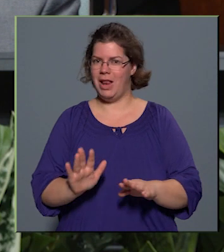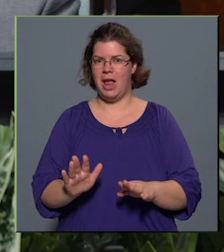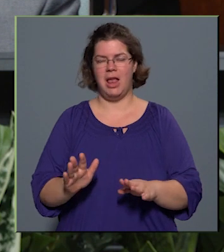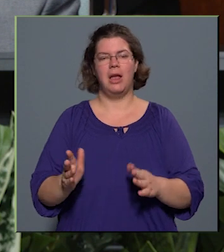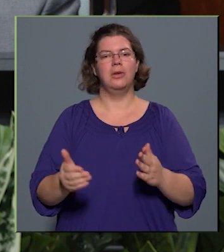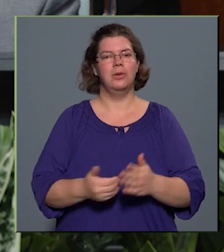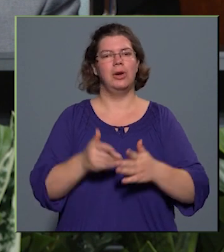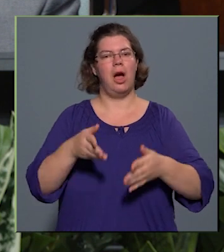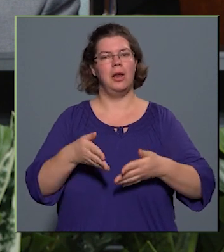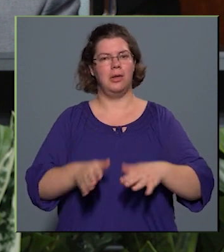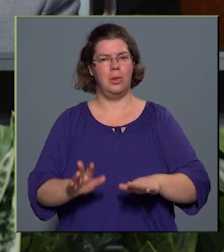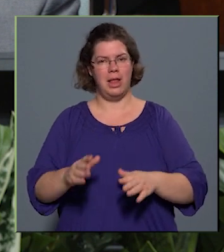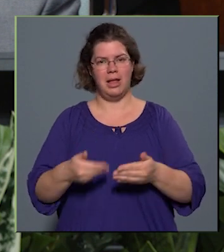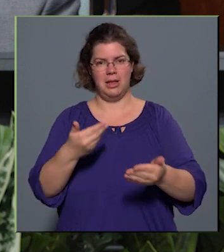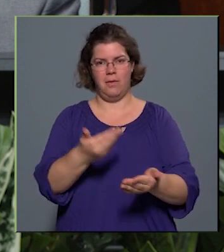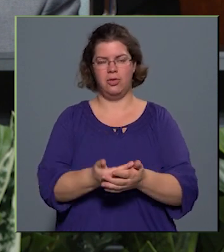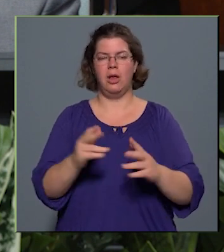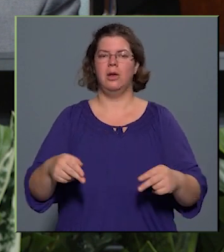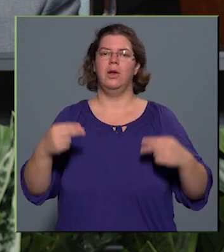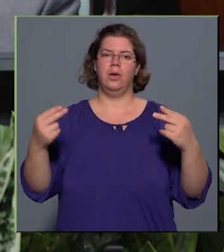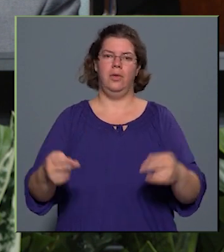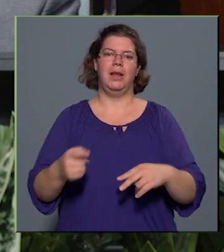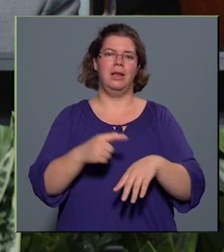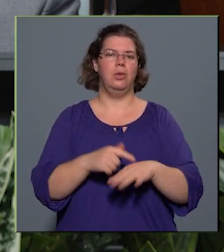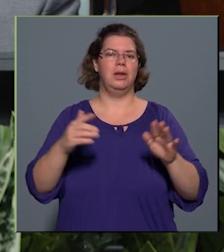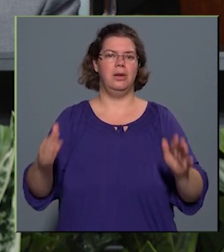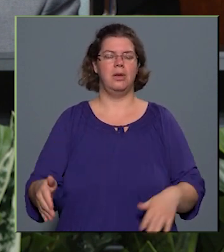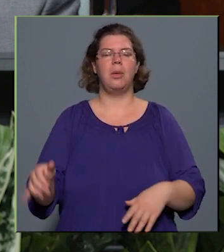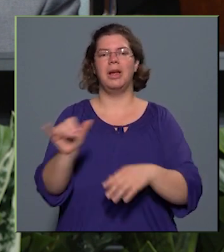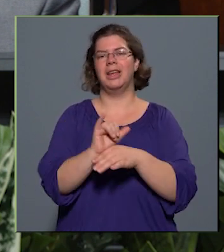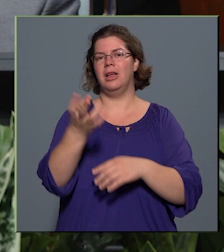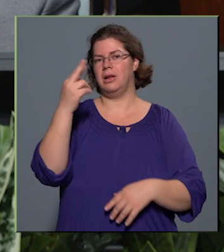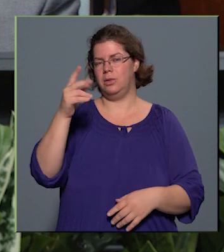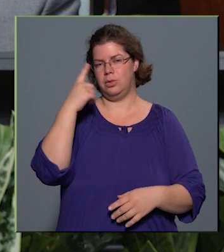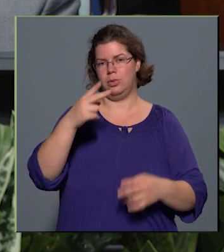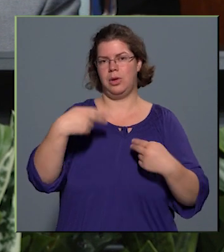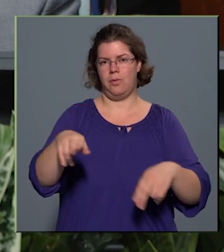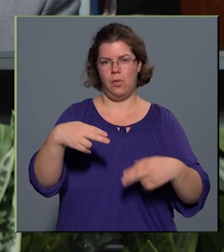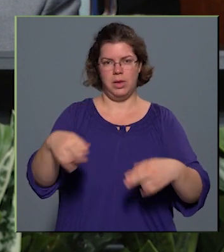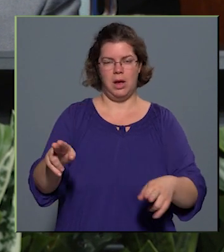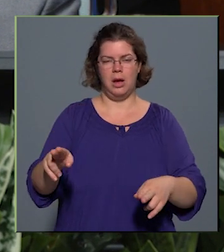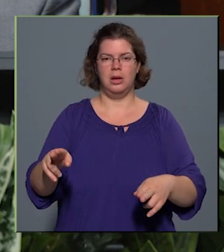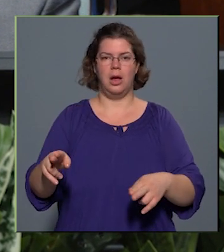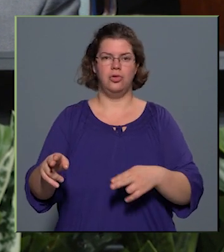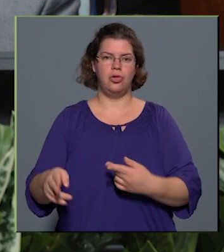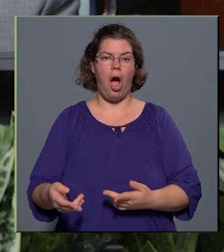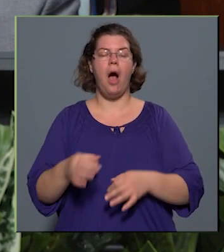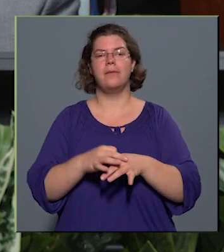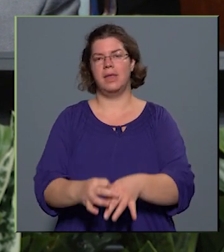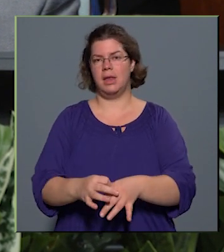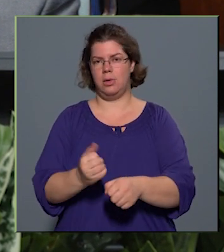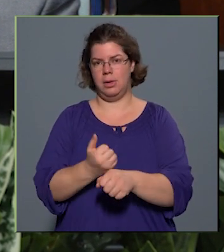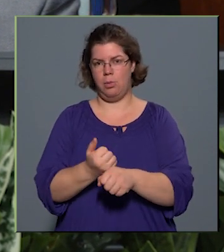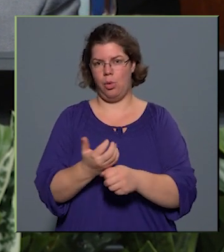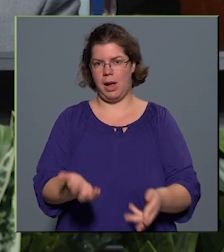ismét arra szeretett javaslat, hogy a következő időszakban is igazgató úr folytathassa a vezetői munkáját.